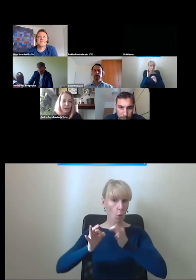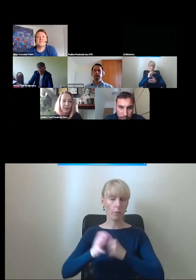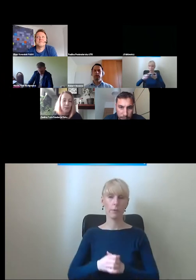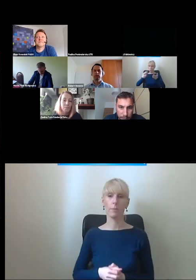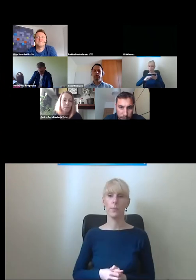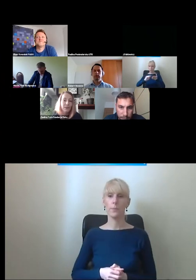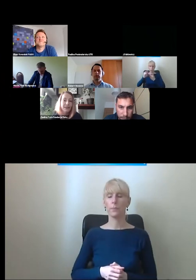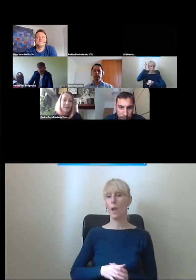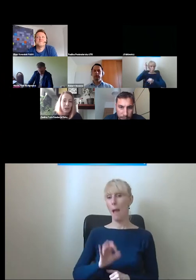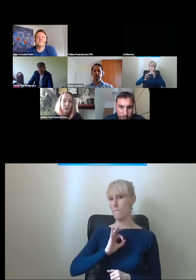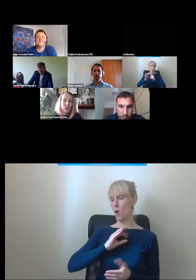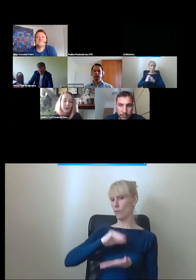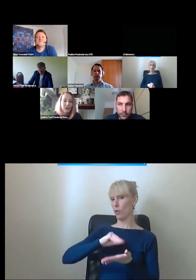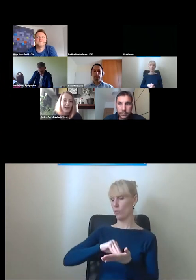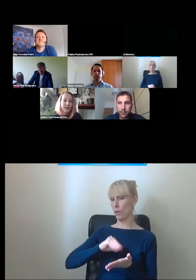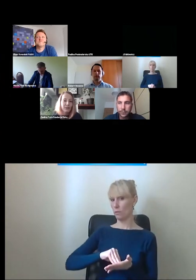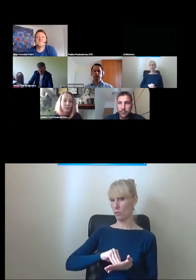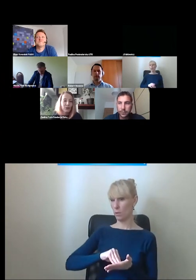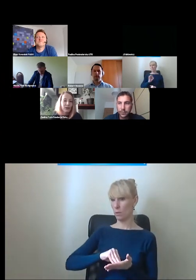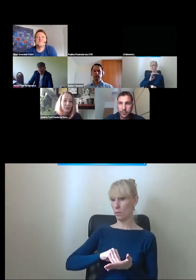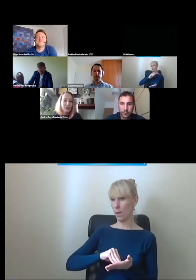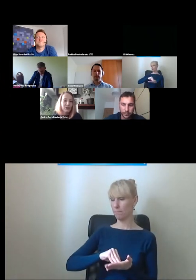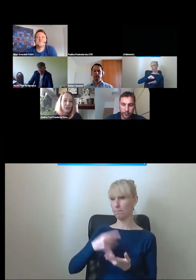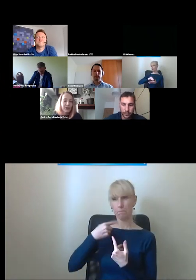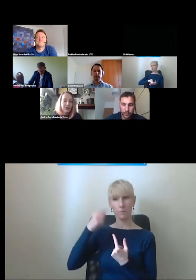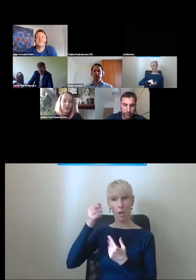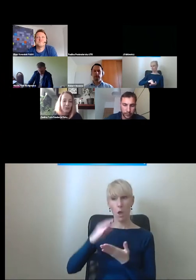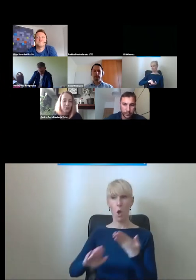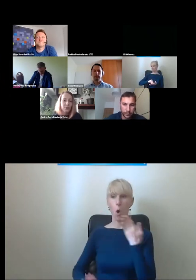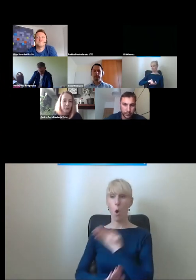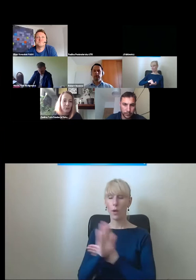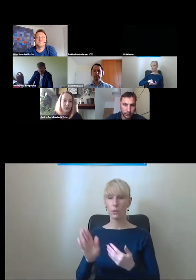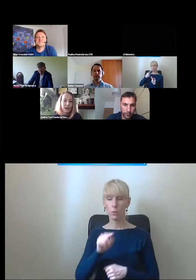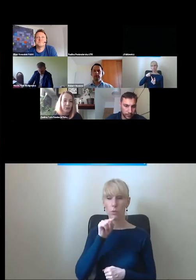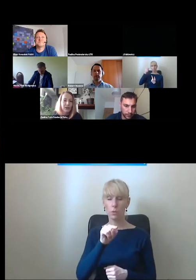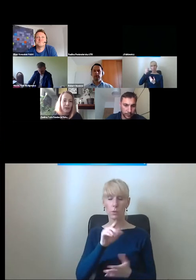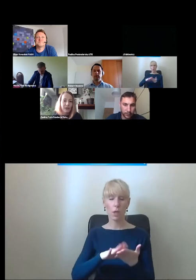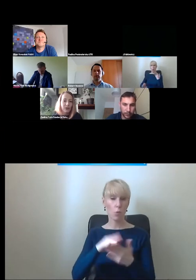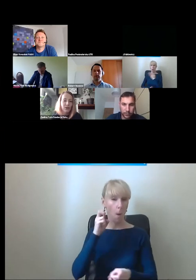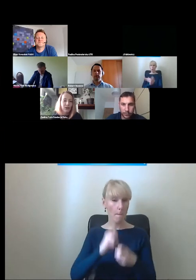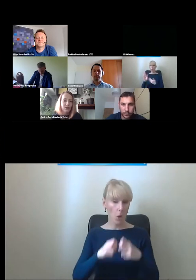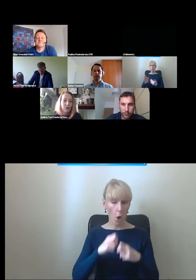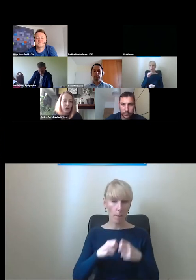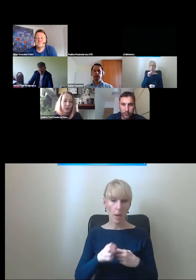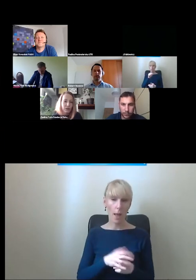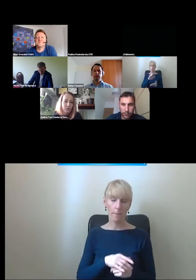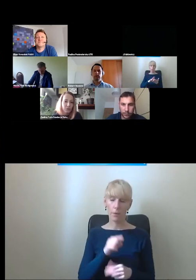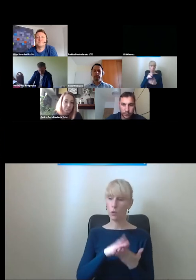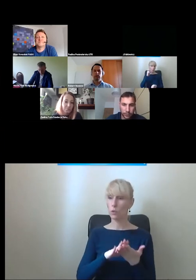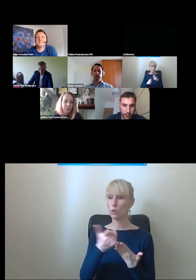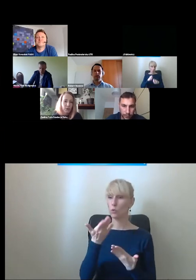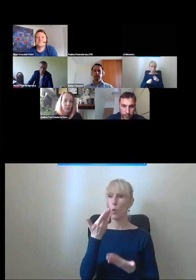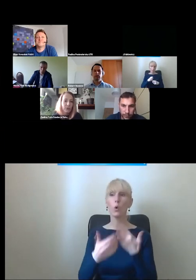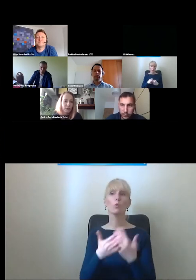dokładnie. I z mojego doświadczenia okazuje się, że najczęściej problemy wynikają nie z tego, że one są